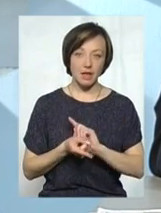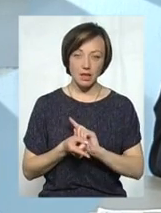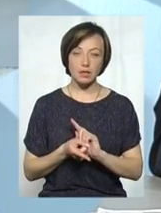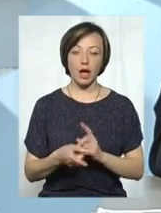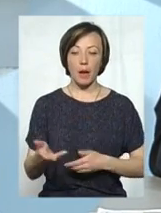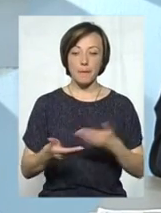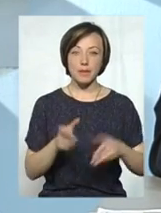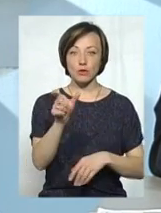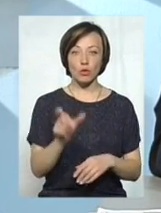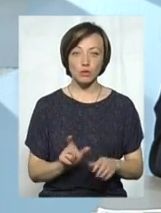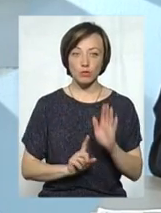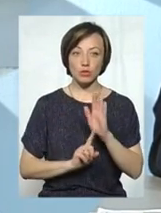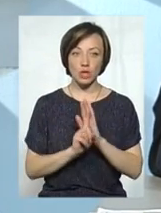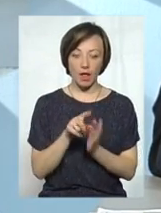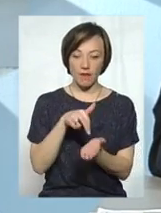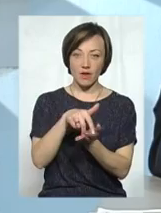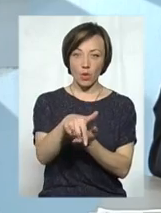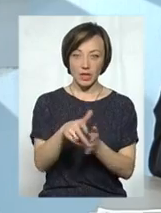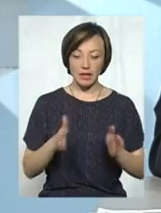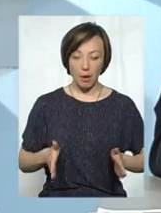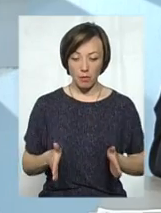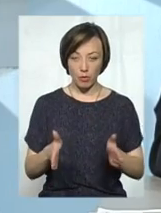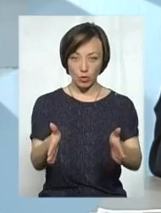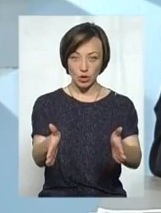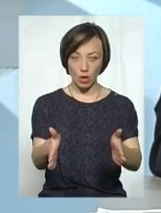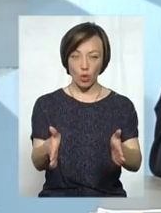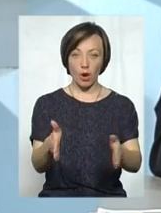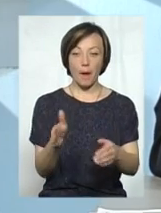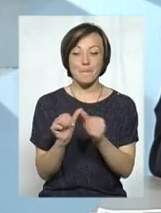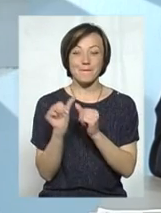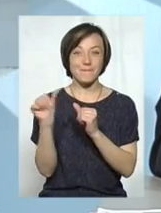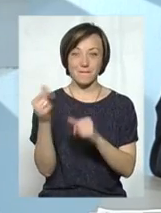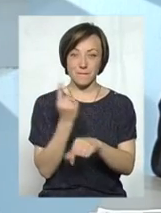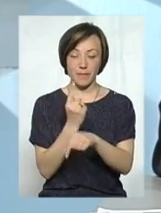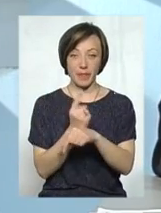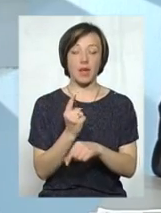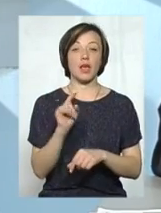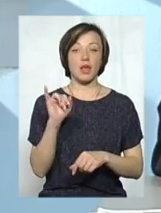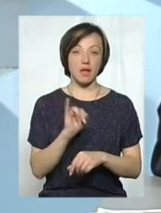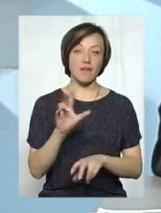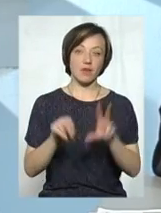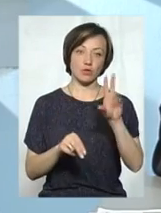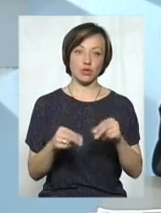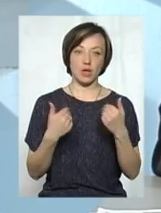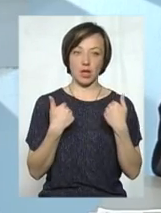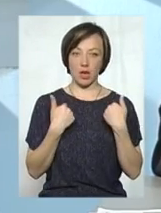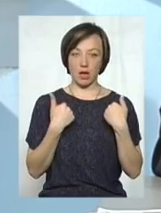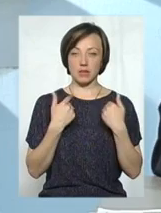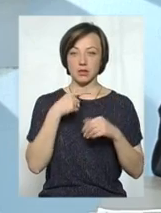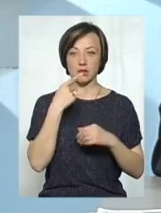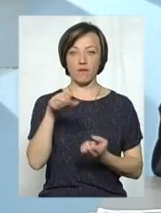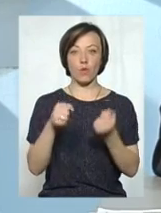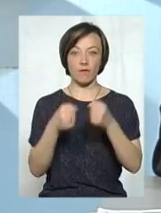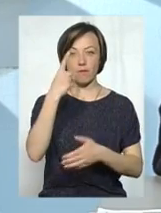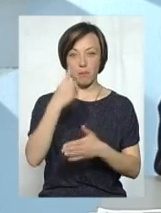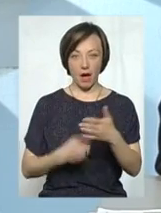пішоходи почали виходити на проїжджу частину поза пішоходними переходами і вважаючи це, що я знову ж таки сказав, що водій